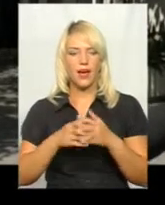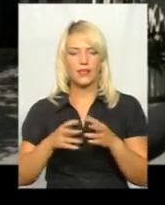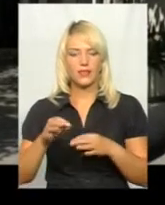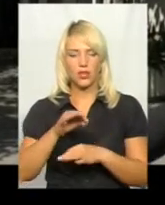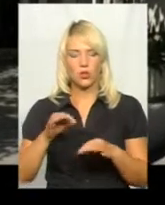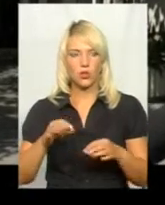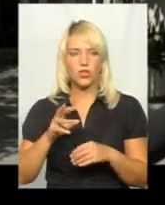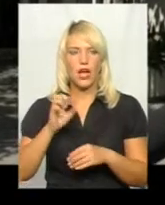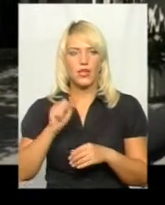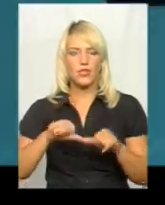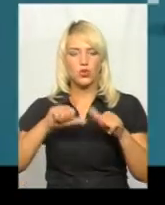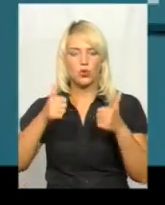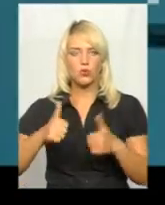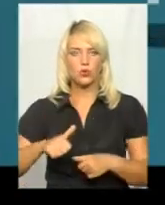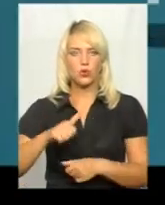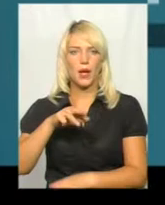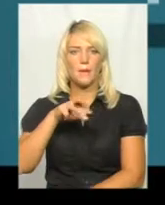власне, Миколи Івановича Мазура.